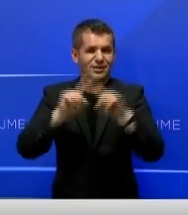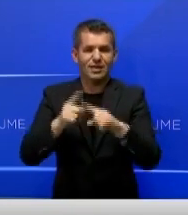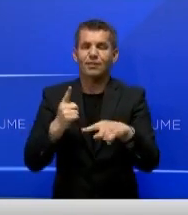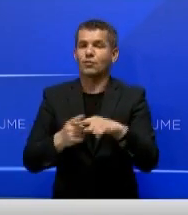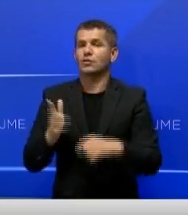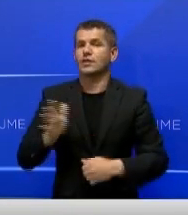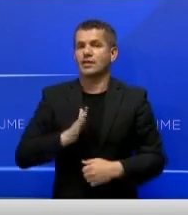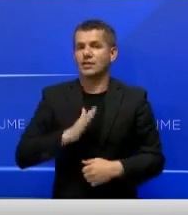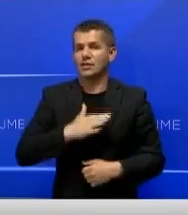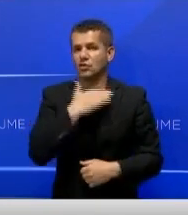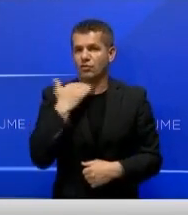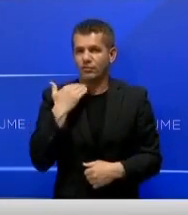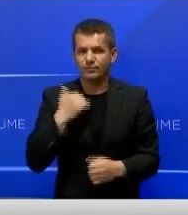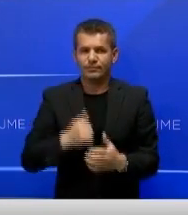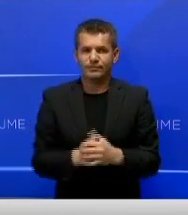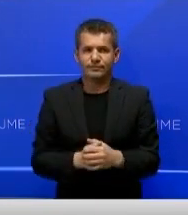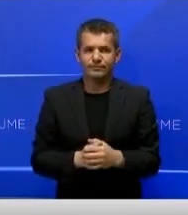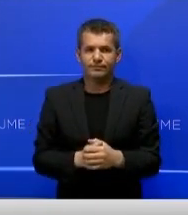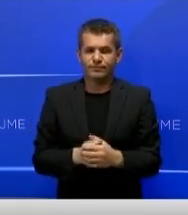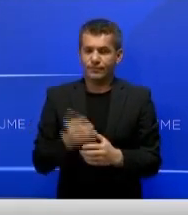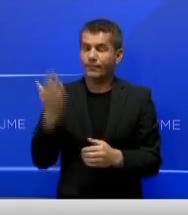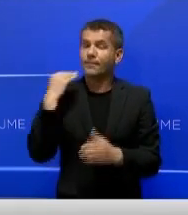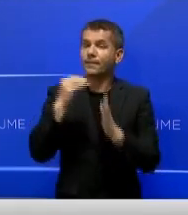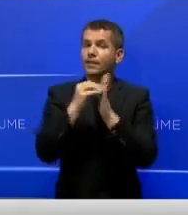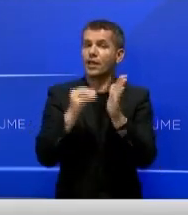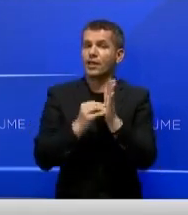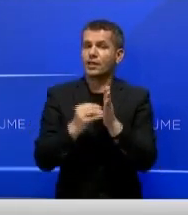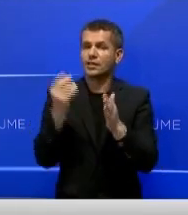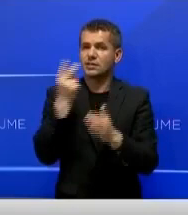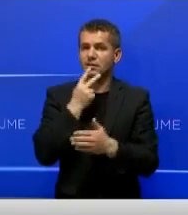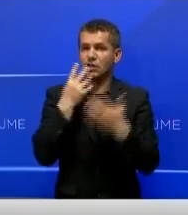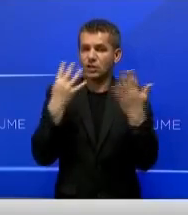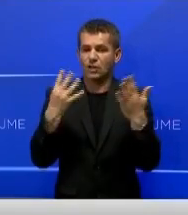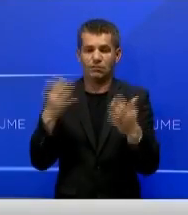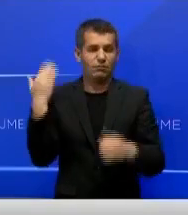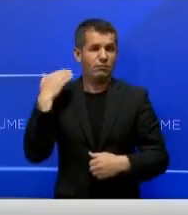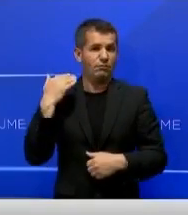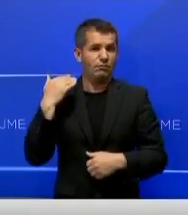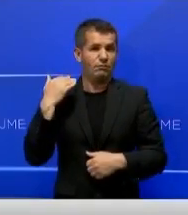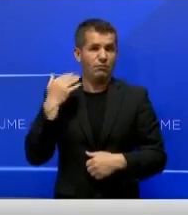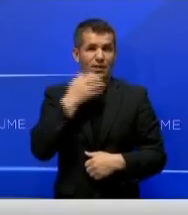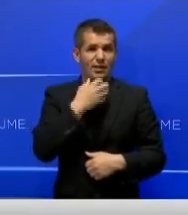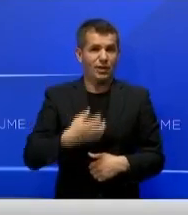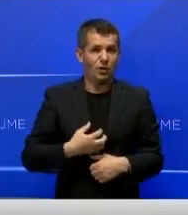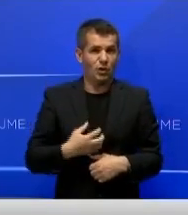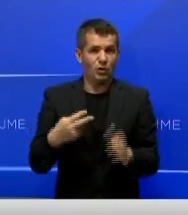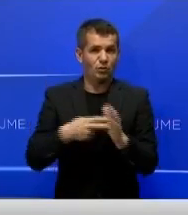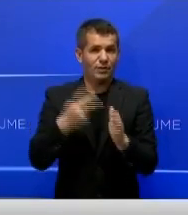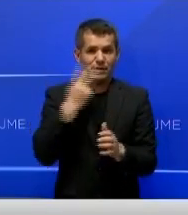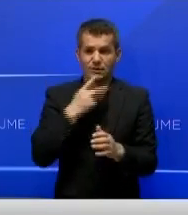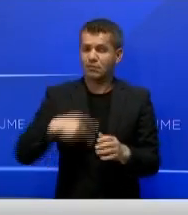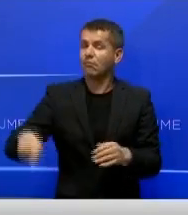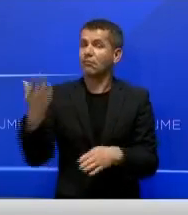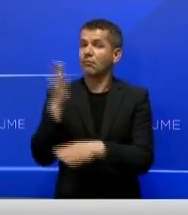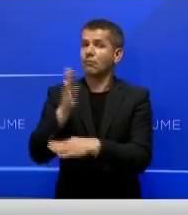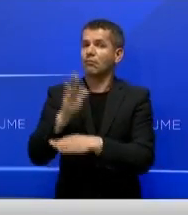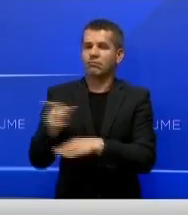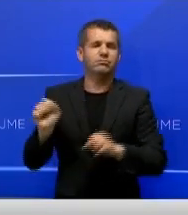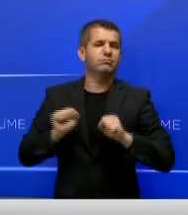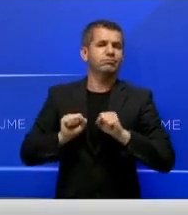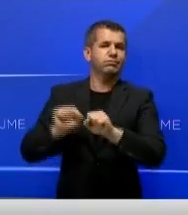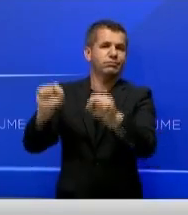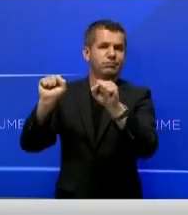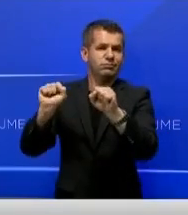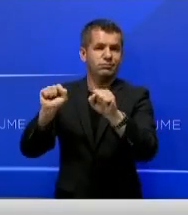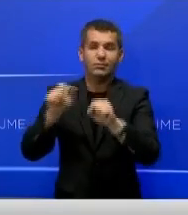infermjerët. Me datë njësë të nënë djetër 2020, deputetet tonë refuzuan amandamentin e